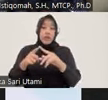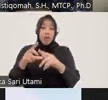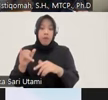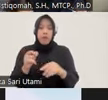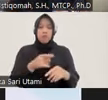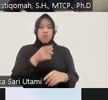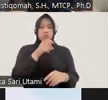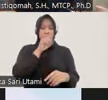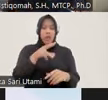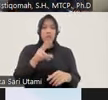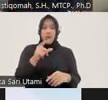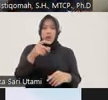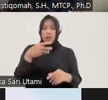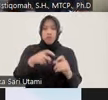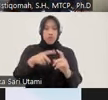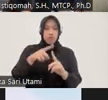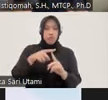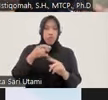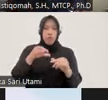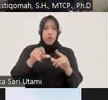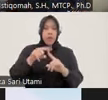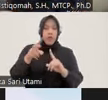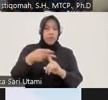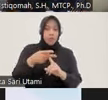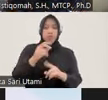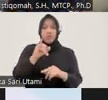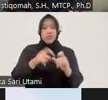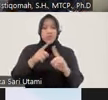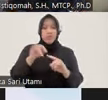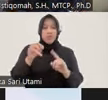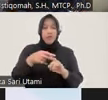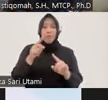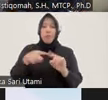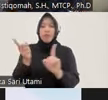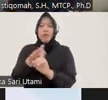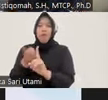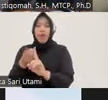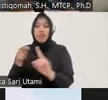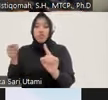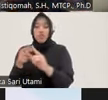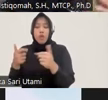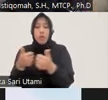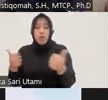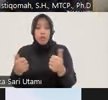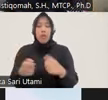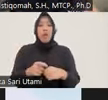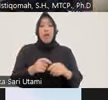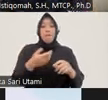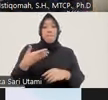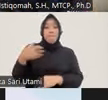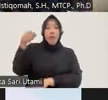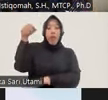harus ada kesepakatan damai harus ada perdamaian antara korban dan pelaku harus berpelukan harus